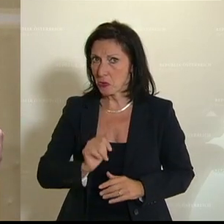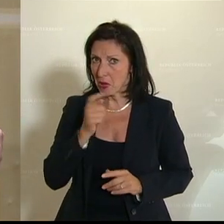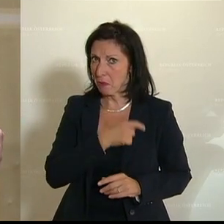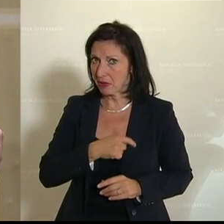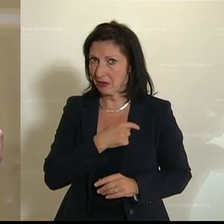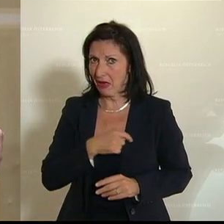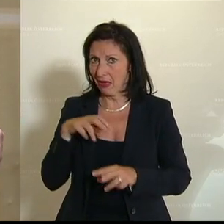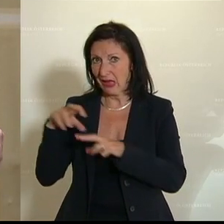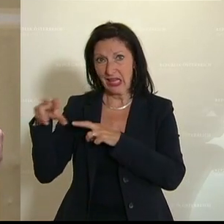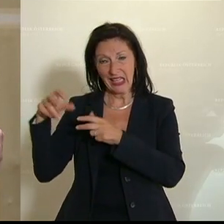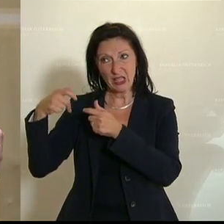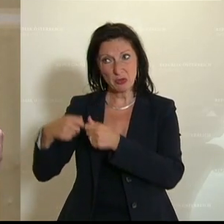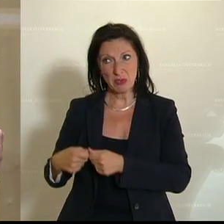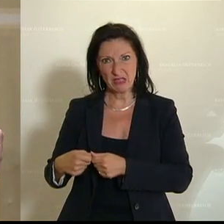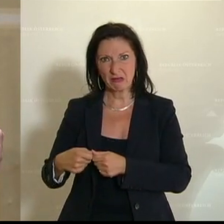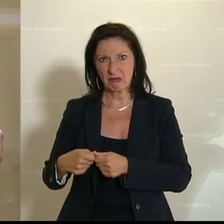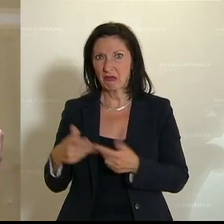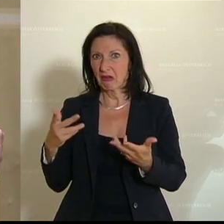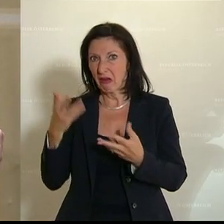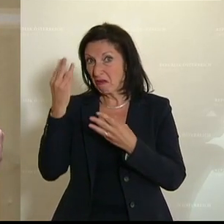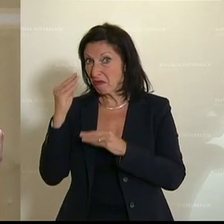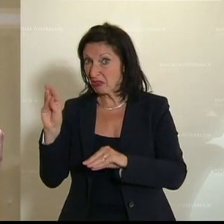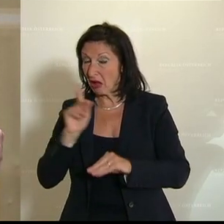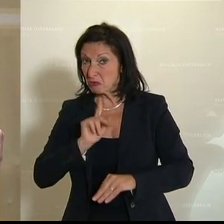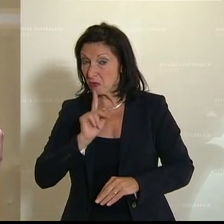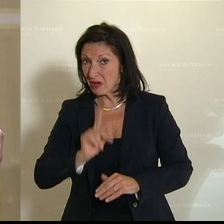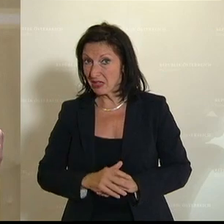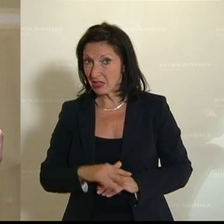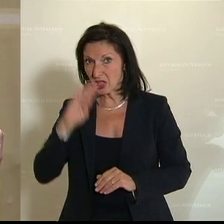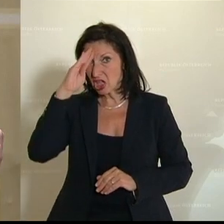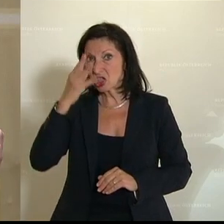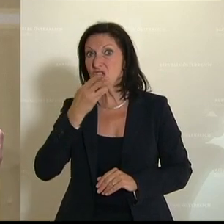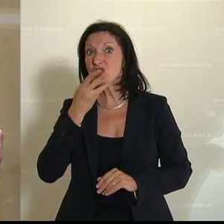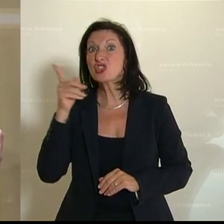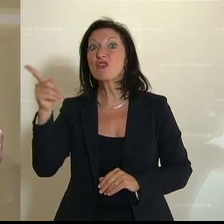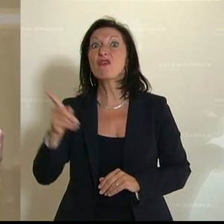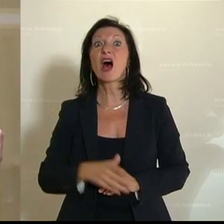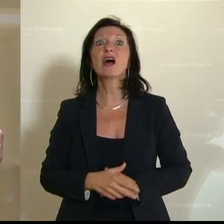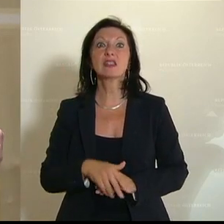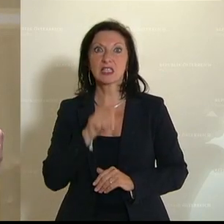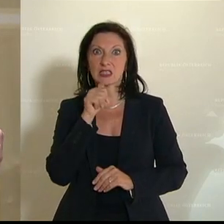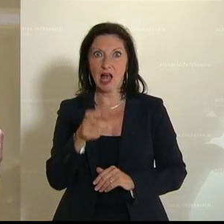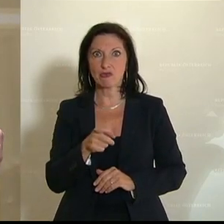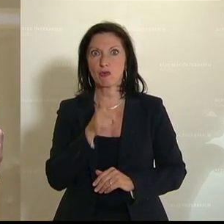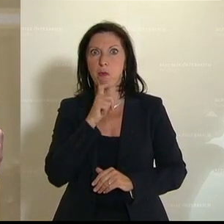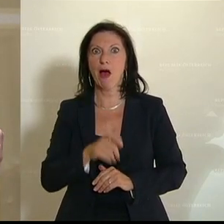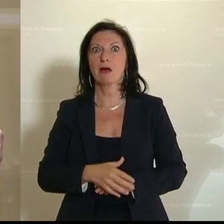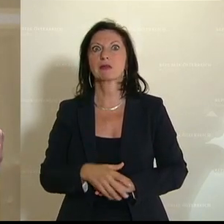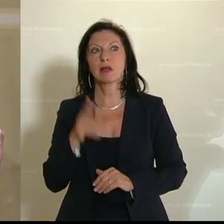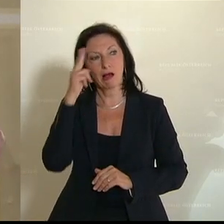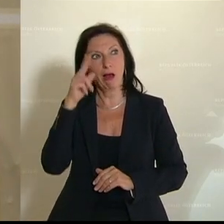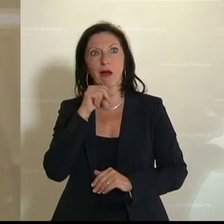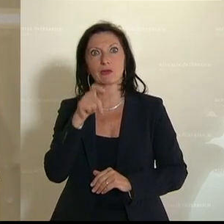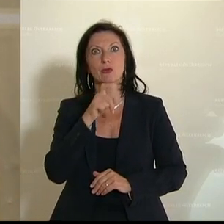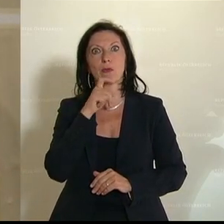in die Regierungsmitglieder bei der Blasmusik endet. Da kennen die Schwarzen keinen Spaß. Da kennt der Gust Wöginger keinen Spaß bei diesem Thema.